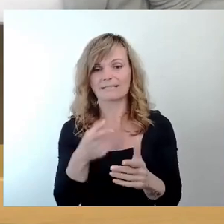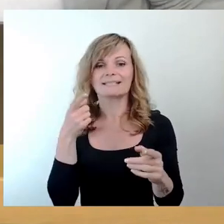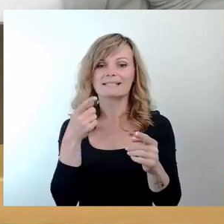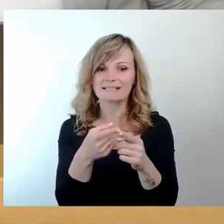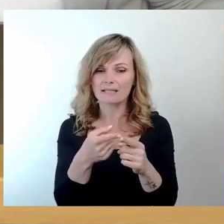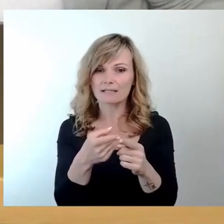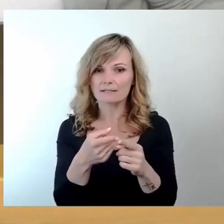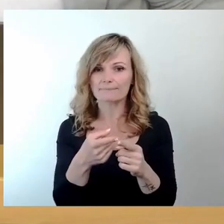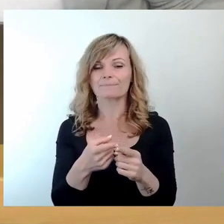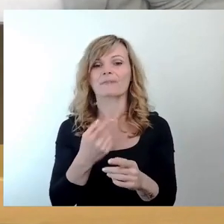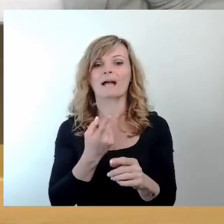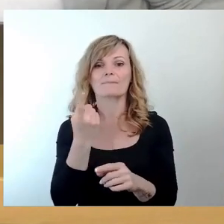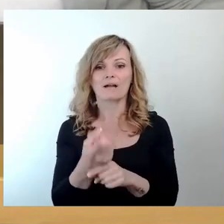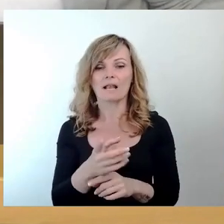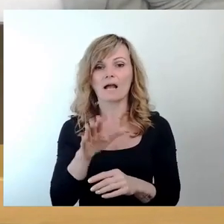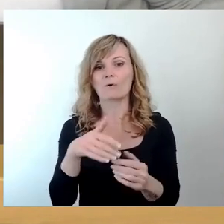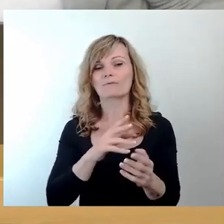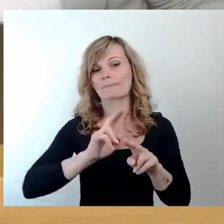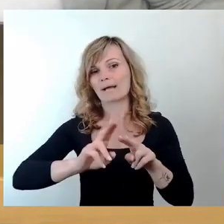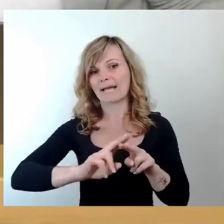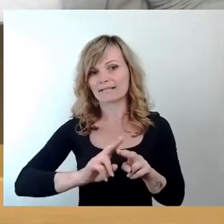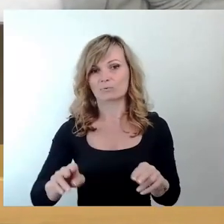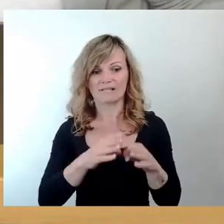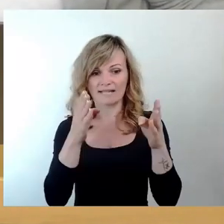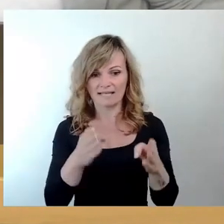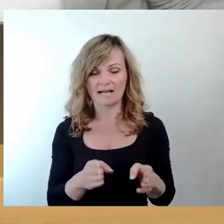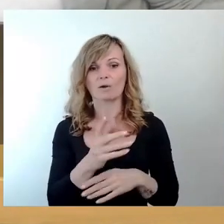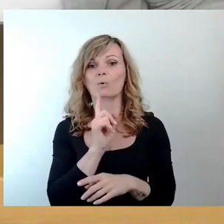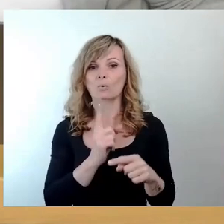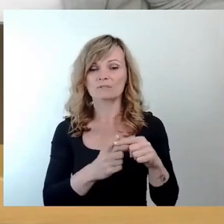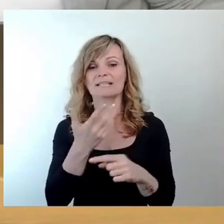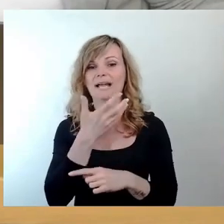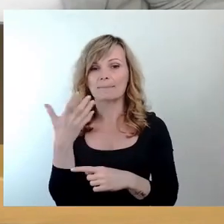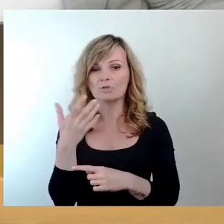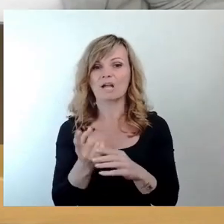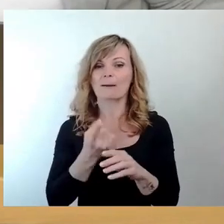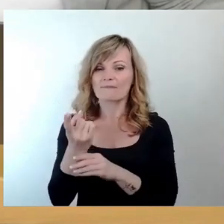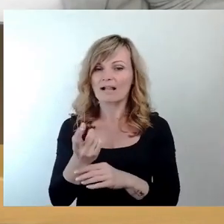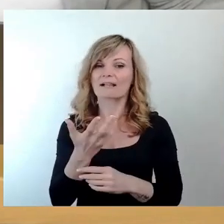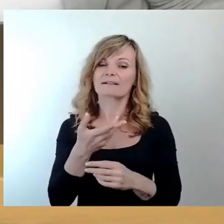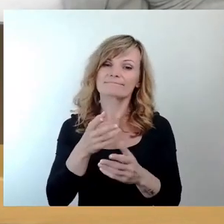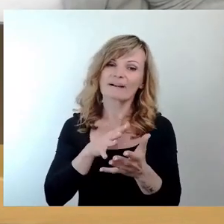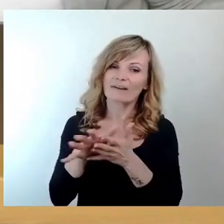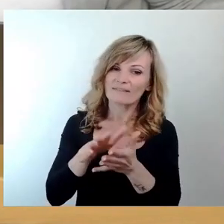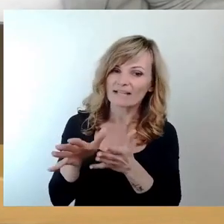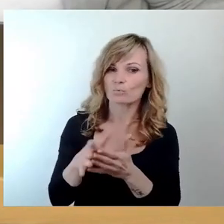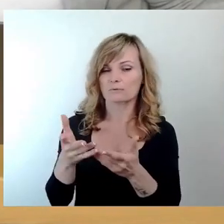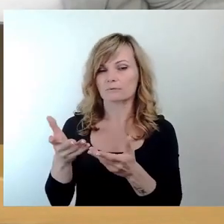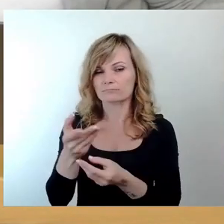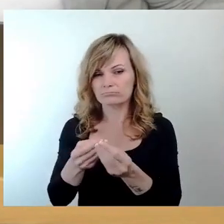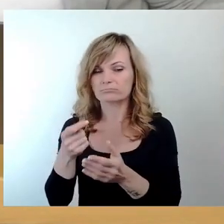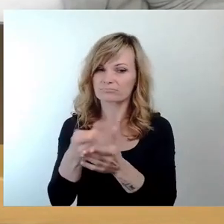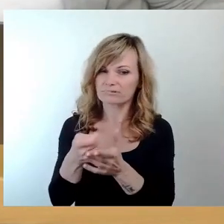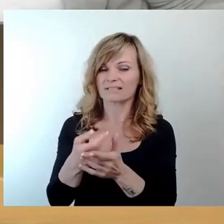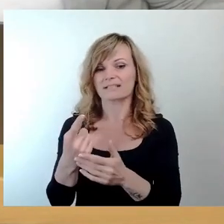Abfallaufbereitungsanlage und die thermische Abfallverwertung das Kostenrisiko für unsere Abfälle minimieren soll